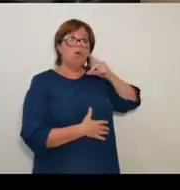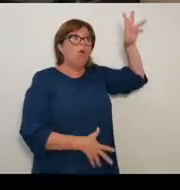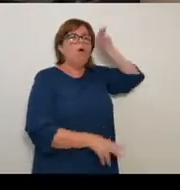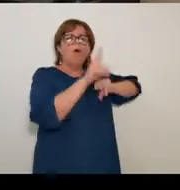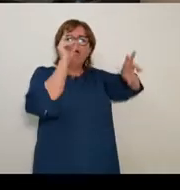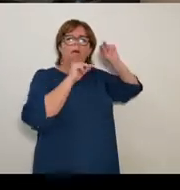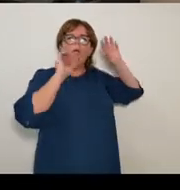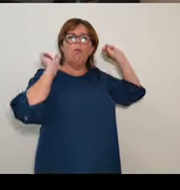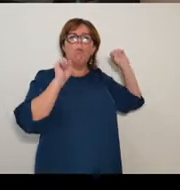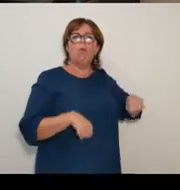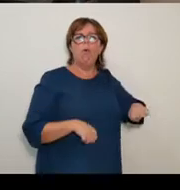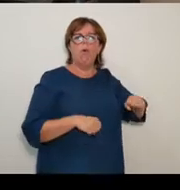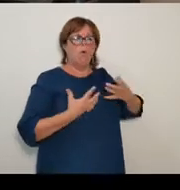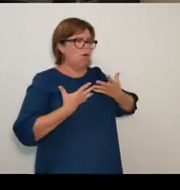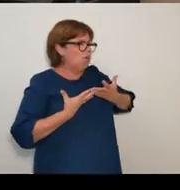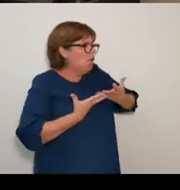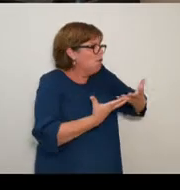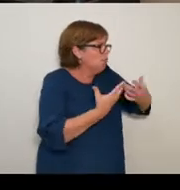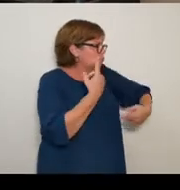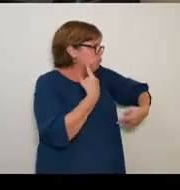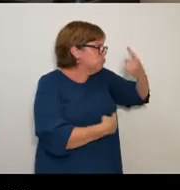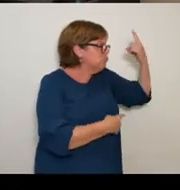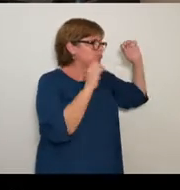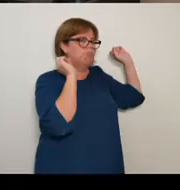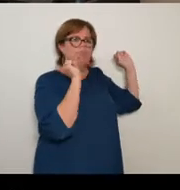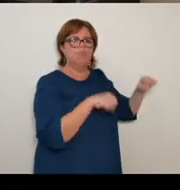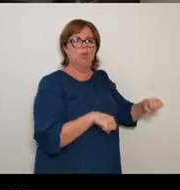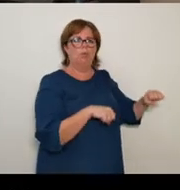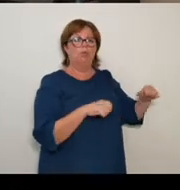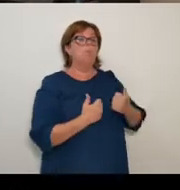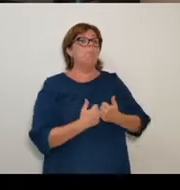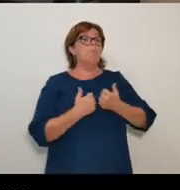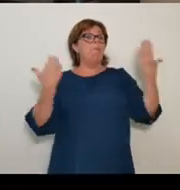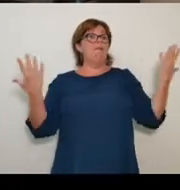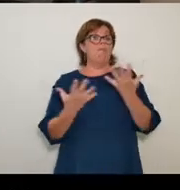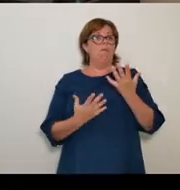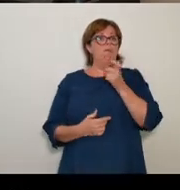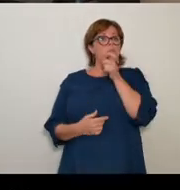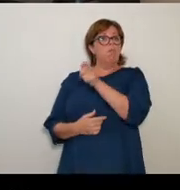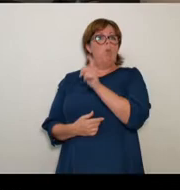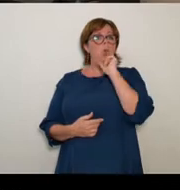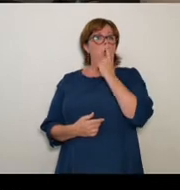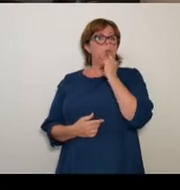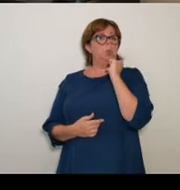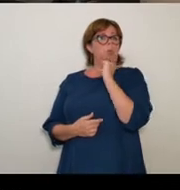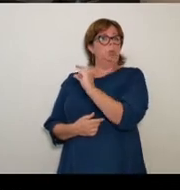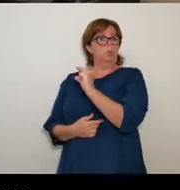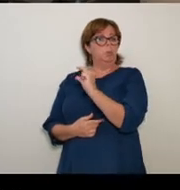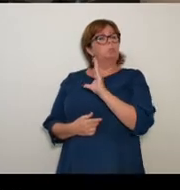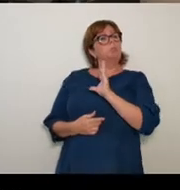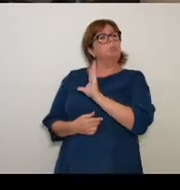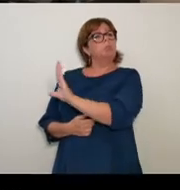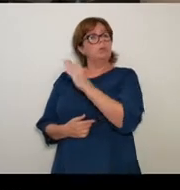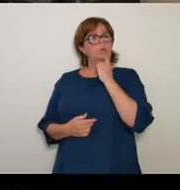rupture avec l'adjectif sourd, qui lui indique étymologiquement déjà une perte, un